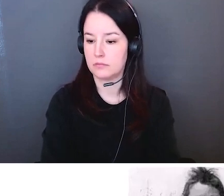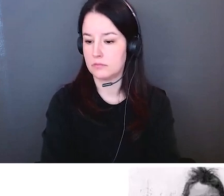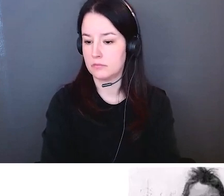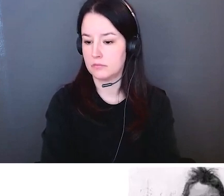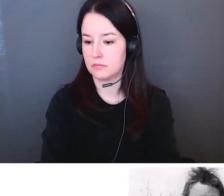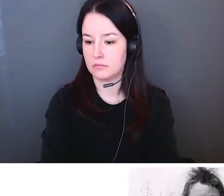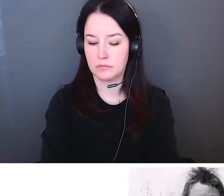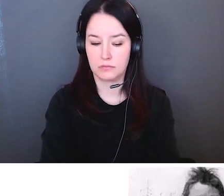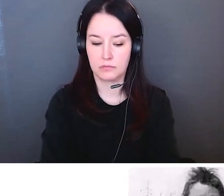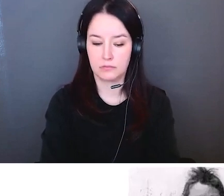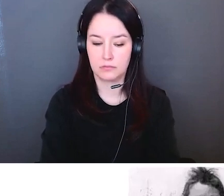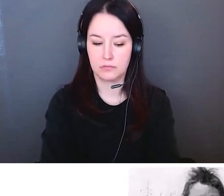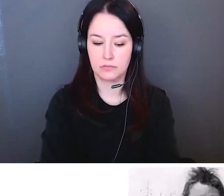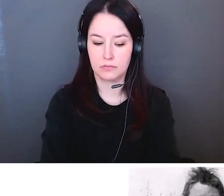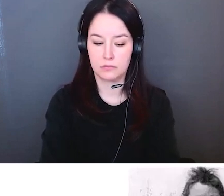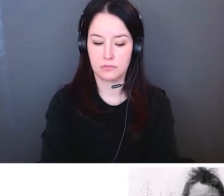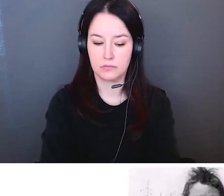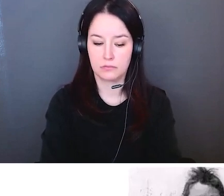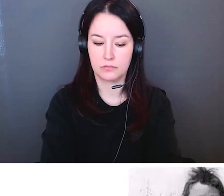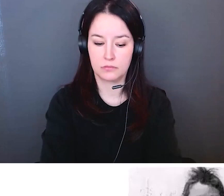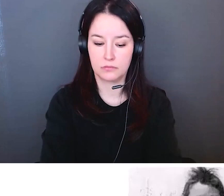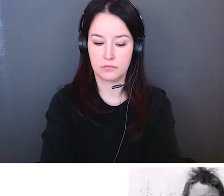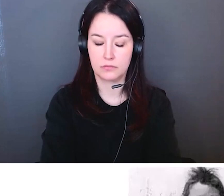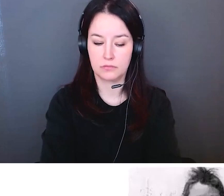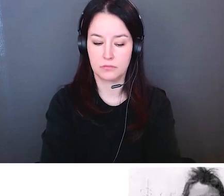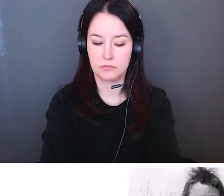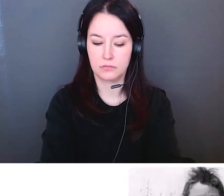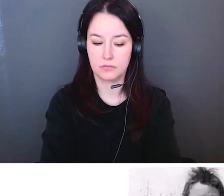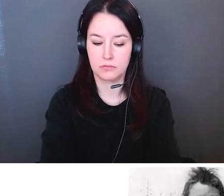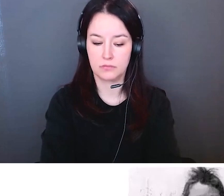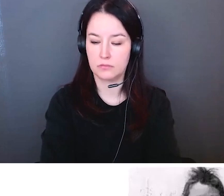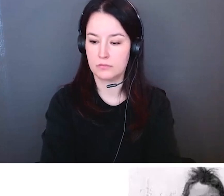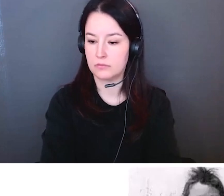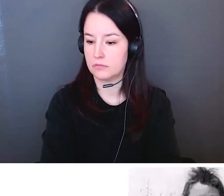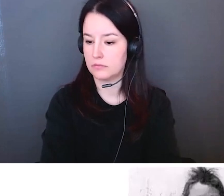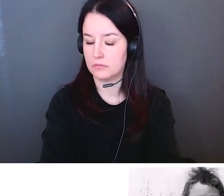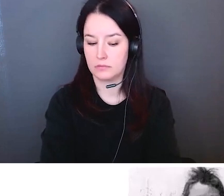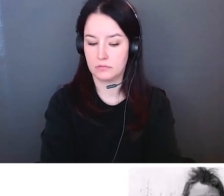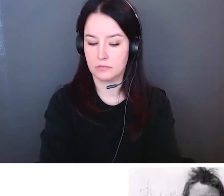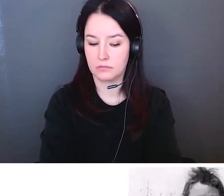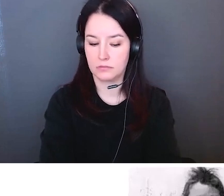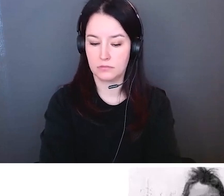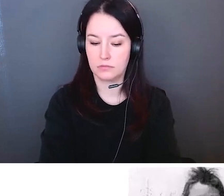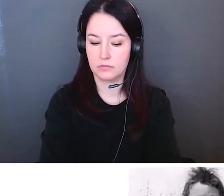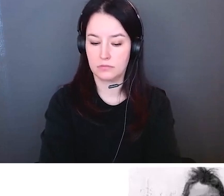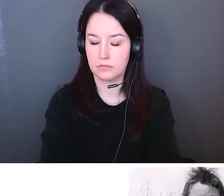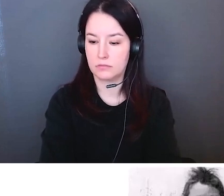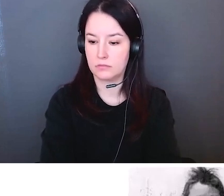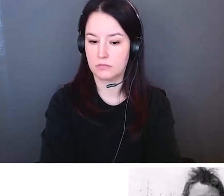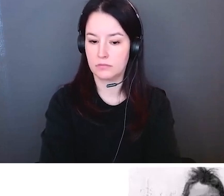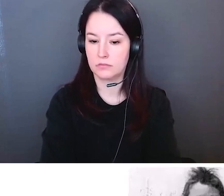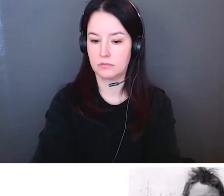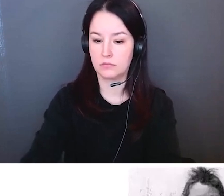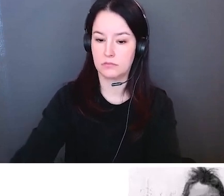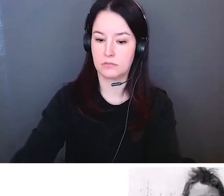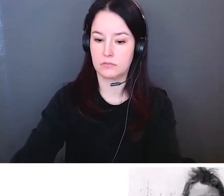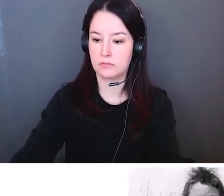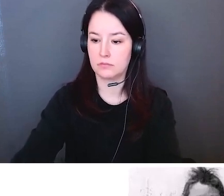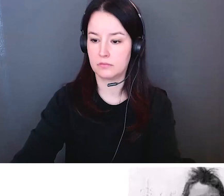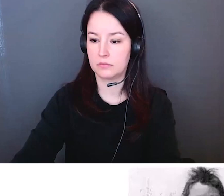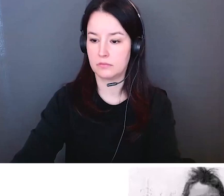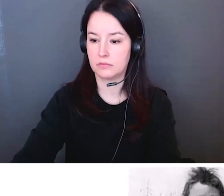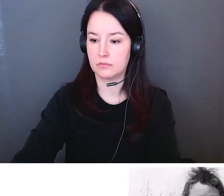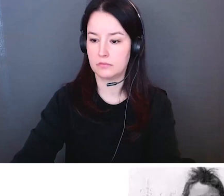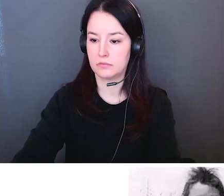leur mode de pensée était supérieur aux autres et donc la colonisation a eu lieu lorsque le navire a croisé le chemin